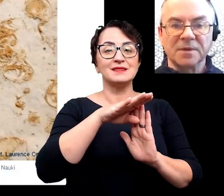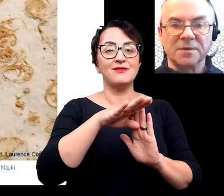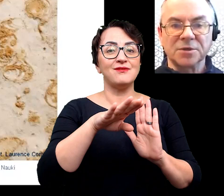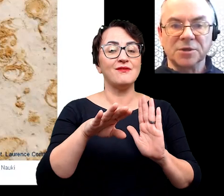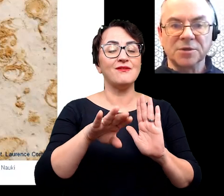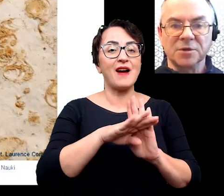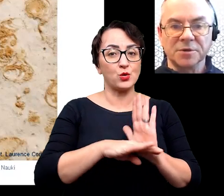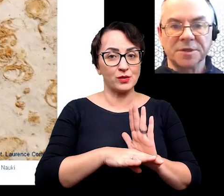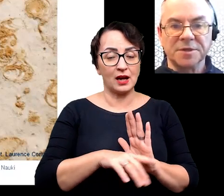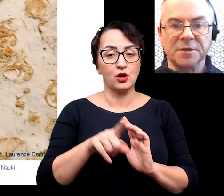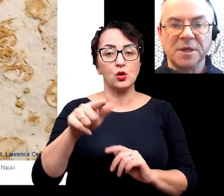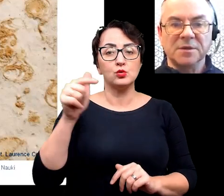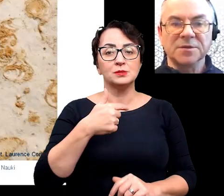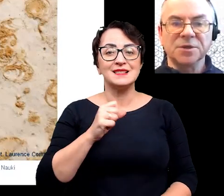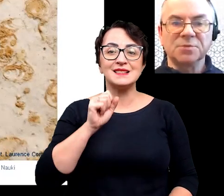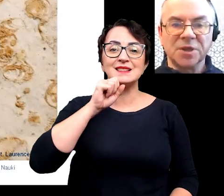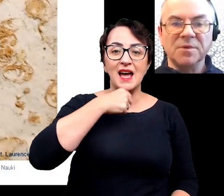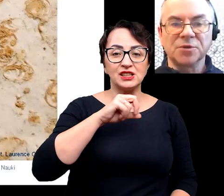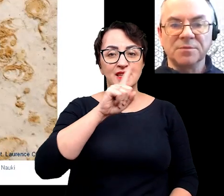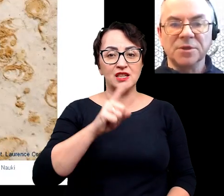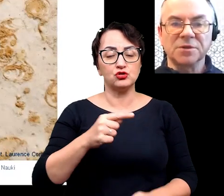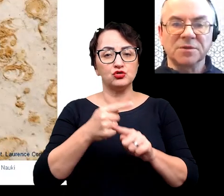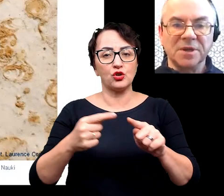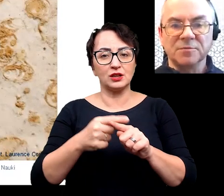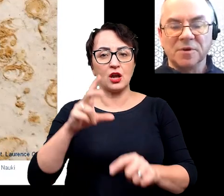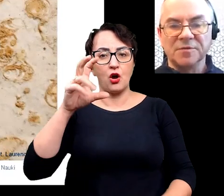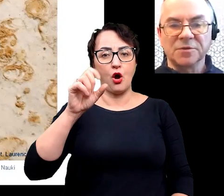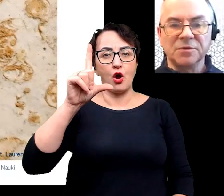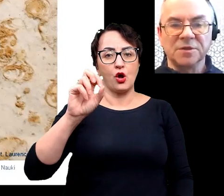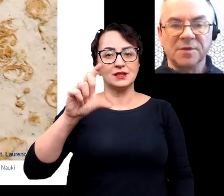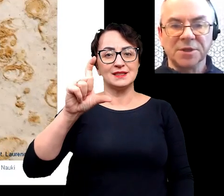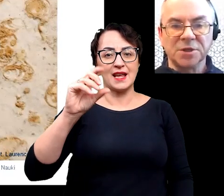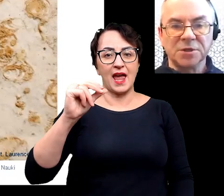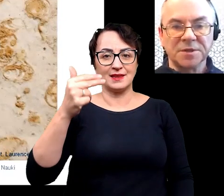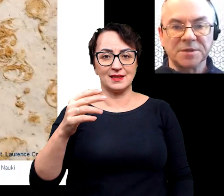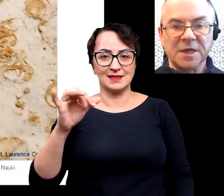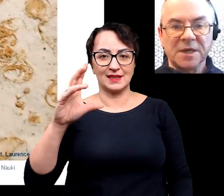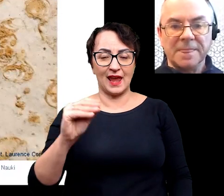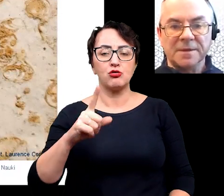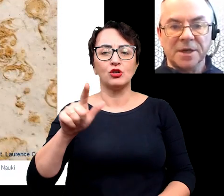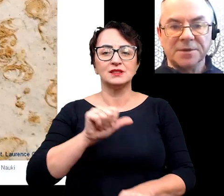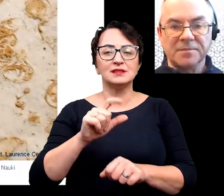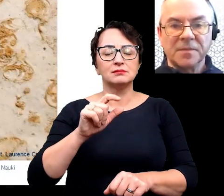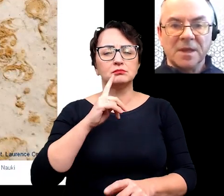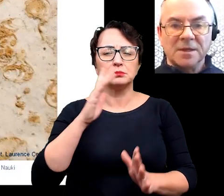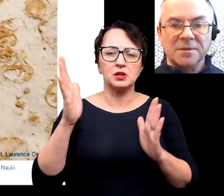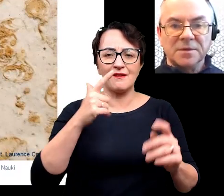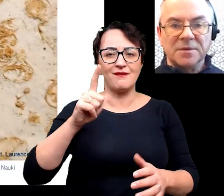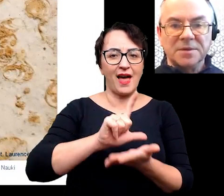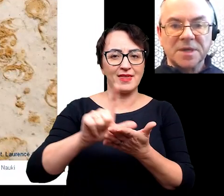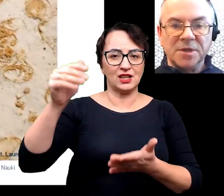aniżeli szczątki holoceńskie. To znaczy przynajmniej muszą mieć tak umownie oczywiście 12 tysięcy lat.